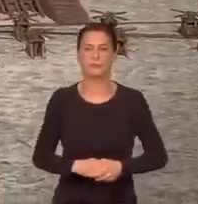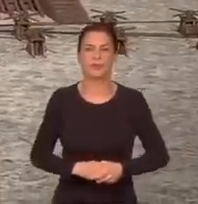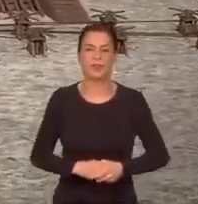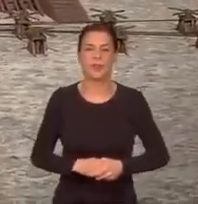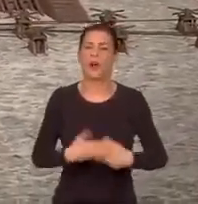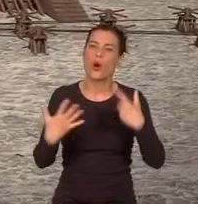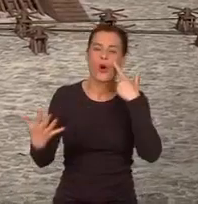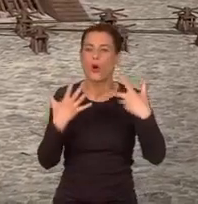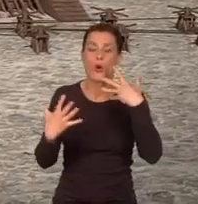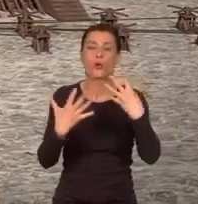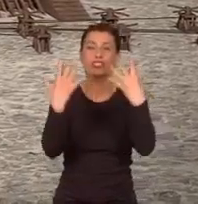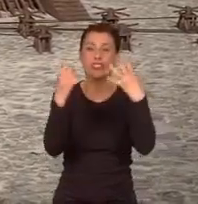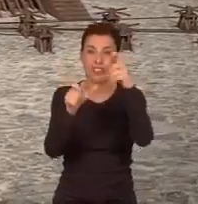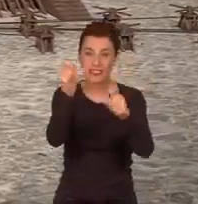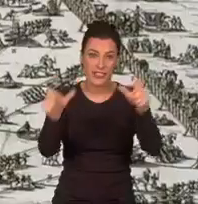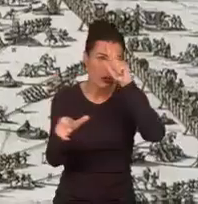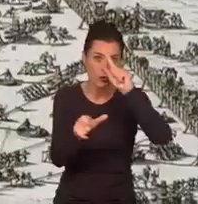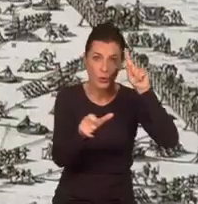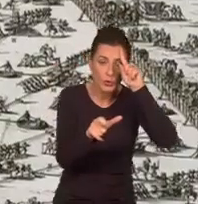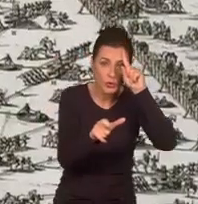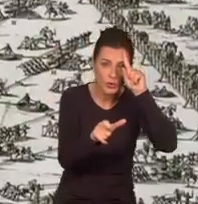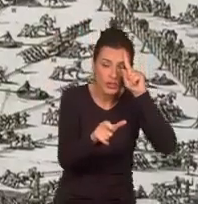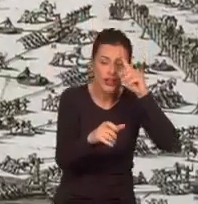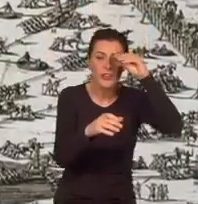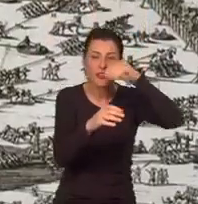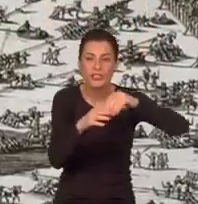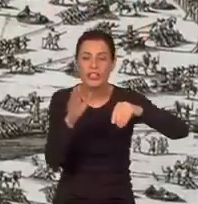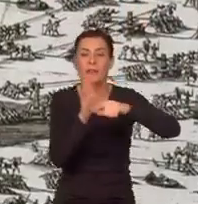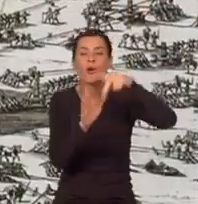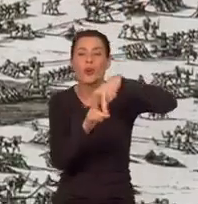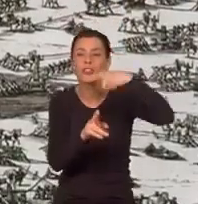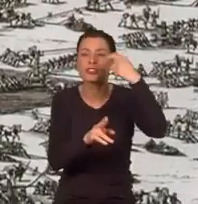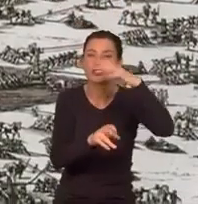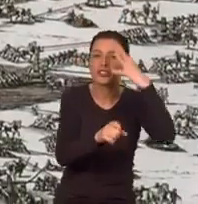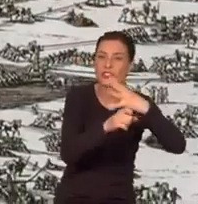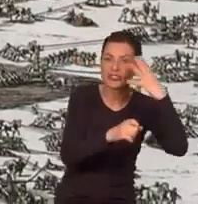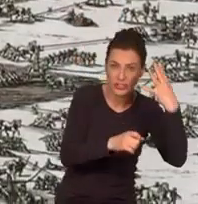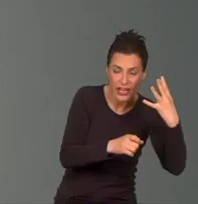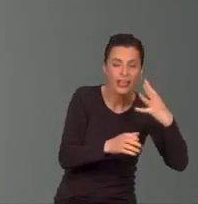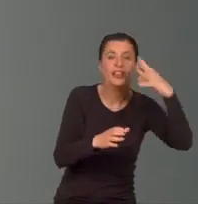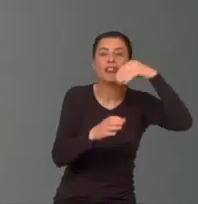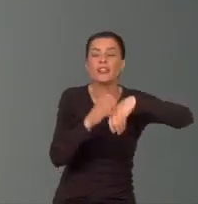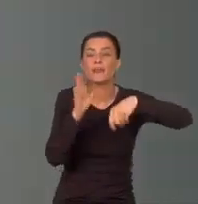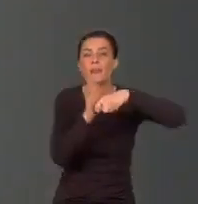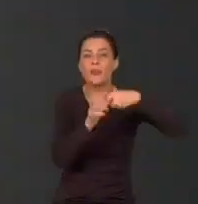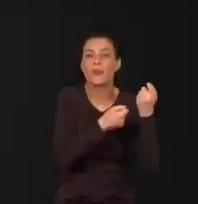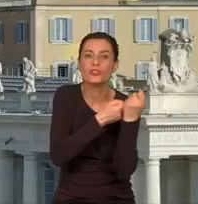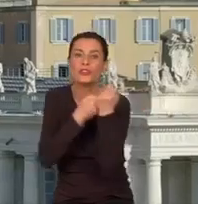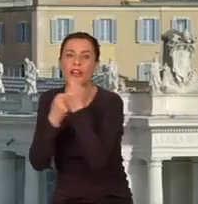Około 900 ludzi, 144 konie i 40 wciągarek.